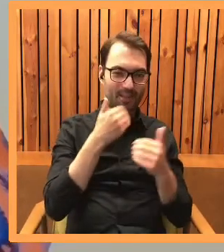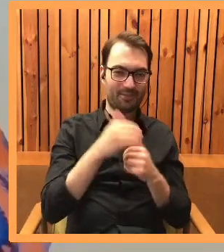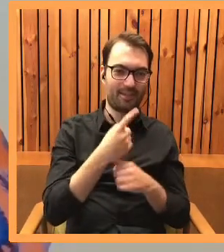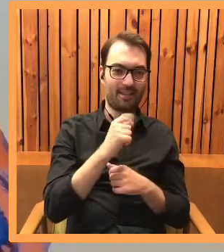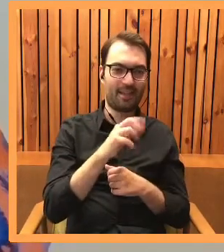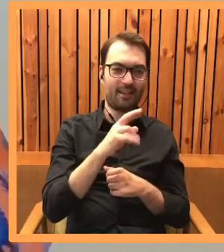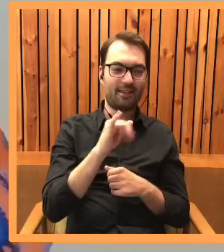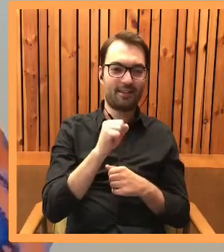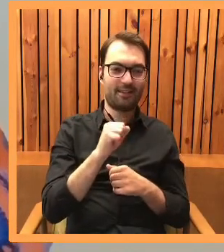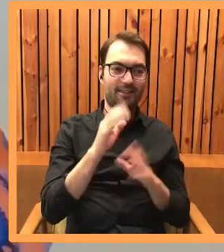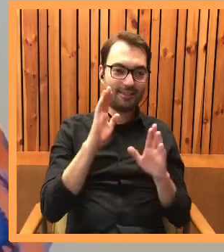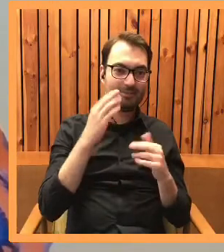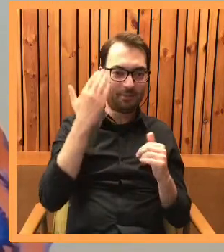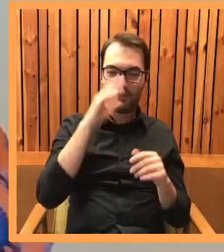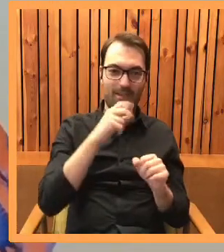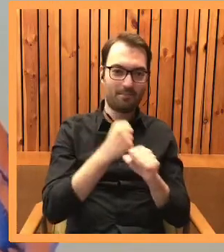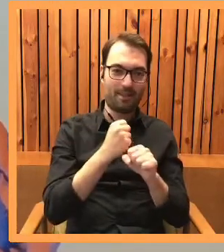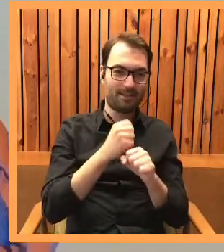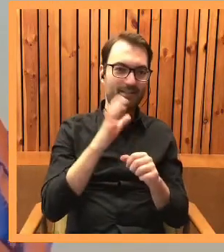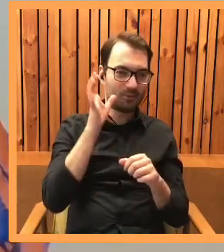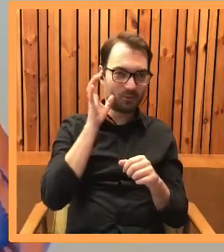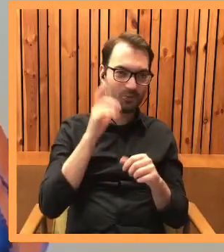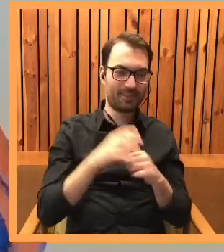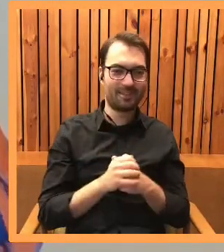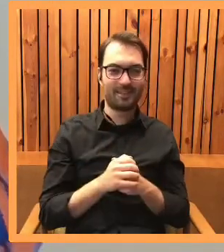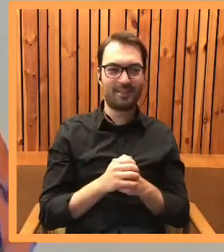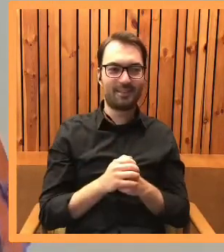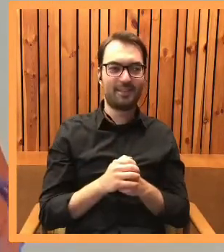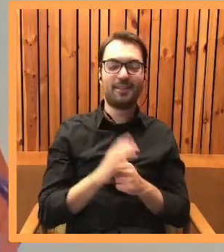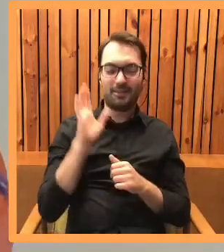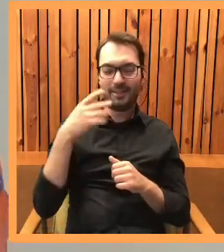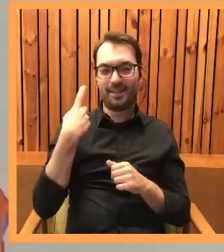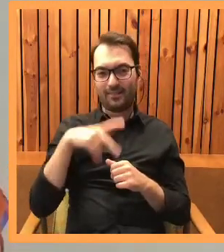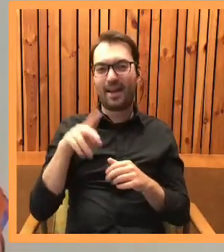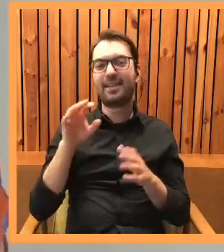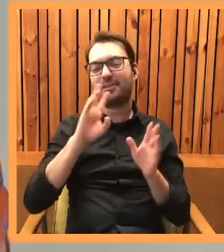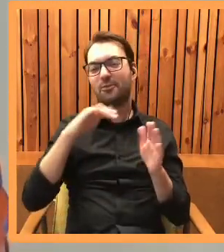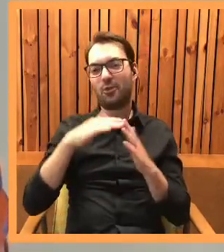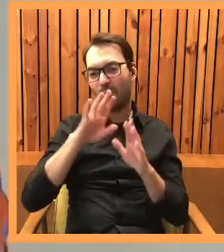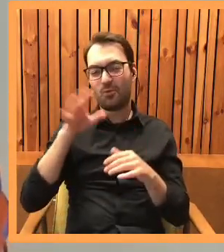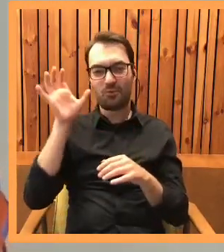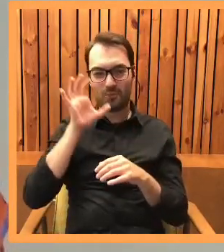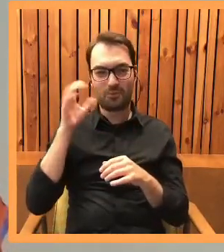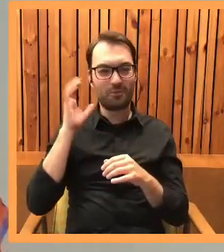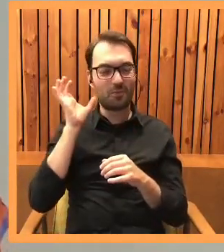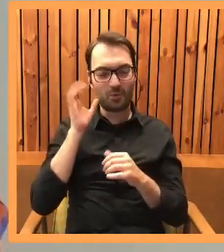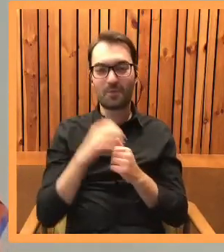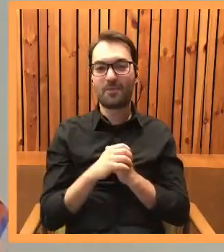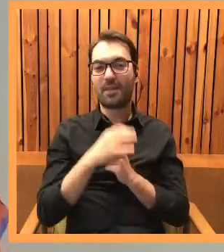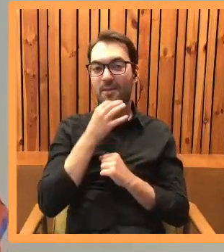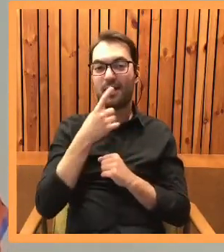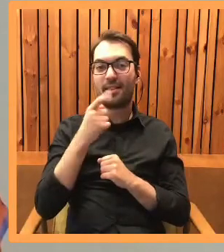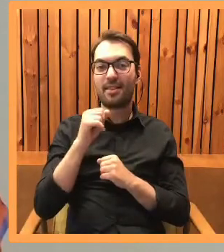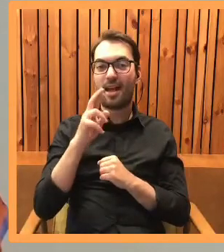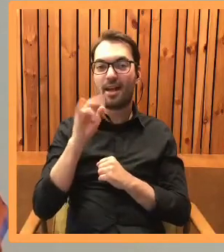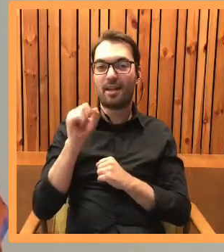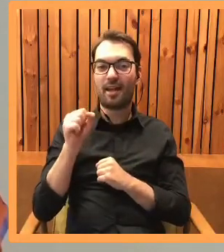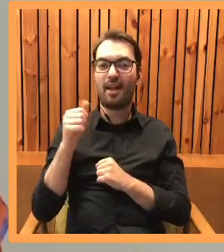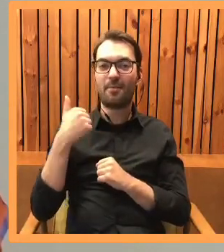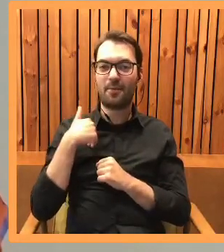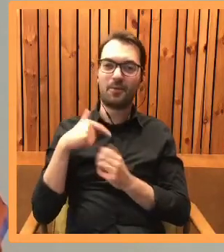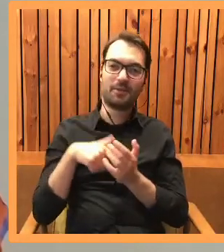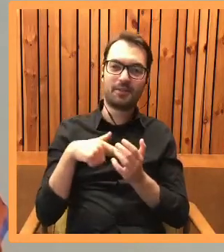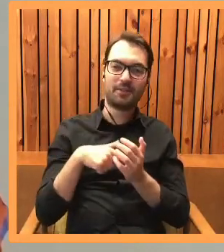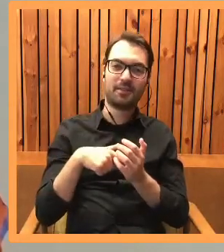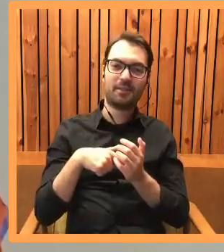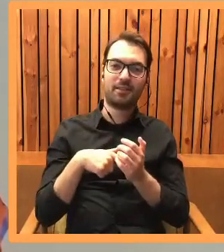Darię. Mam nadzieję, że nie jest w pracy, tylko słucha. Najwyżej będzie mogła sobie jeszcze raz wrócić do tej rozmowy, ale zastanawiam się, czy Daria była kimś w rodzaju